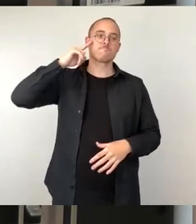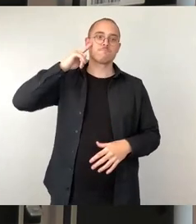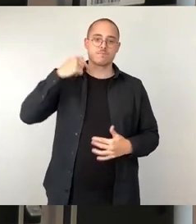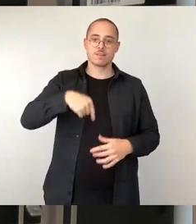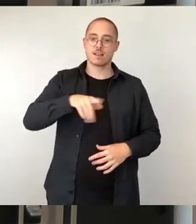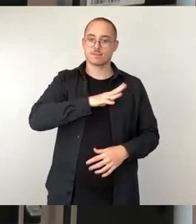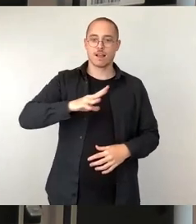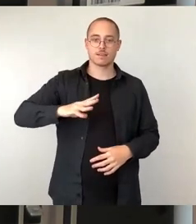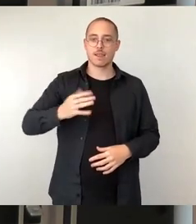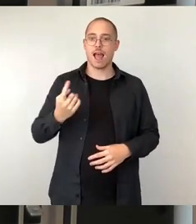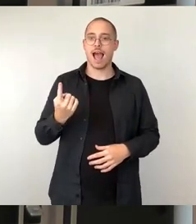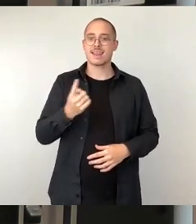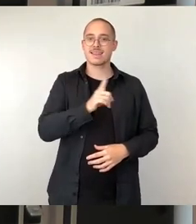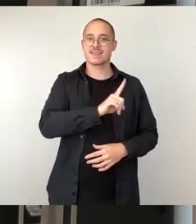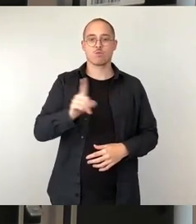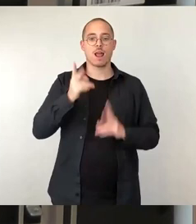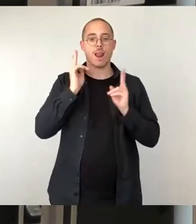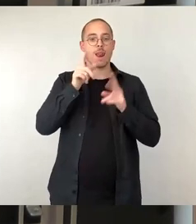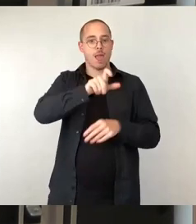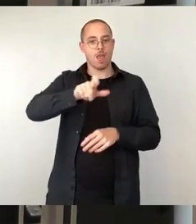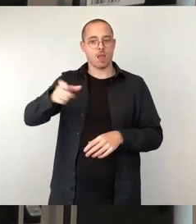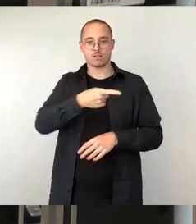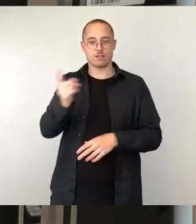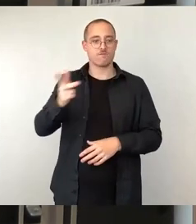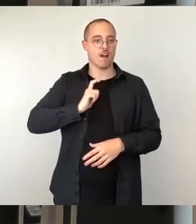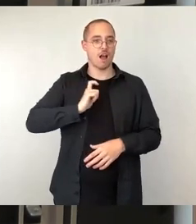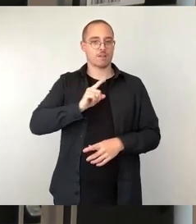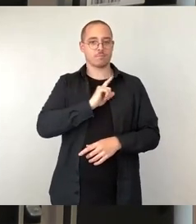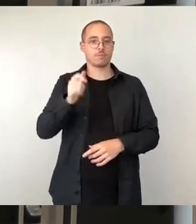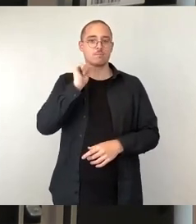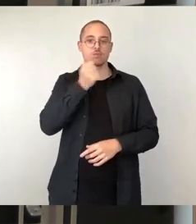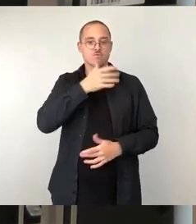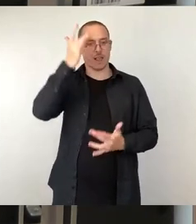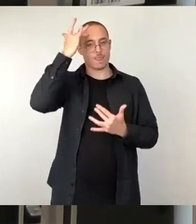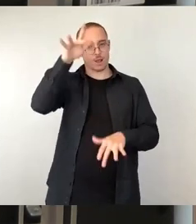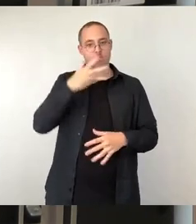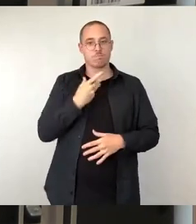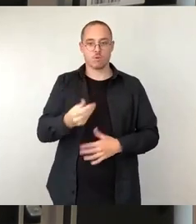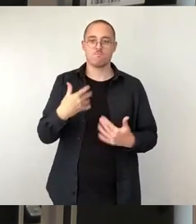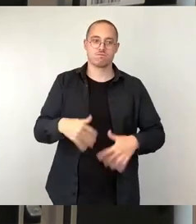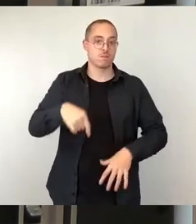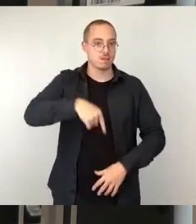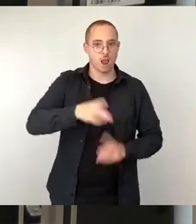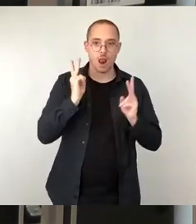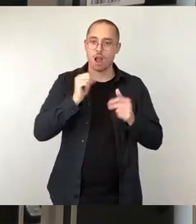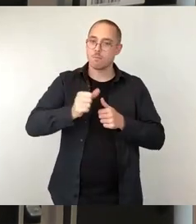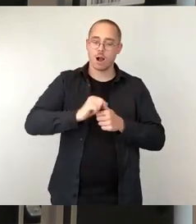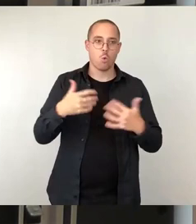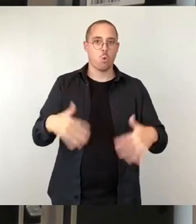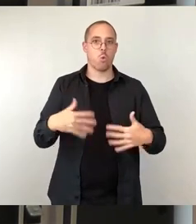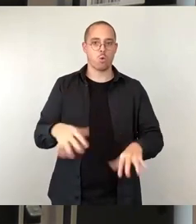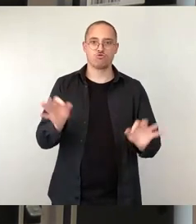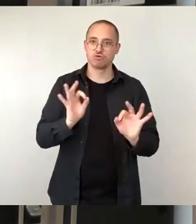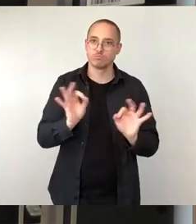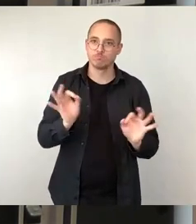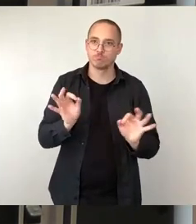Und das in Zeiten, wo wir einen massiven Lehrermangel haben. Und das bringt mich zum Schluss zu der Erkenntnis, wir haben weit größere